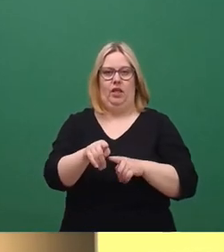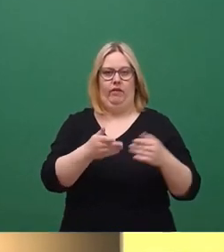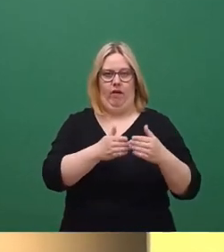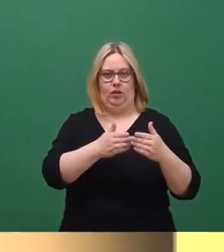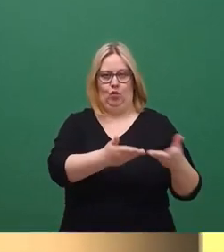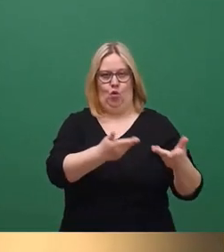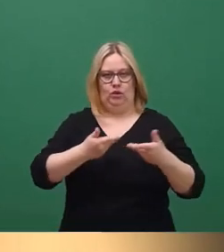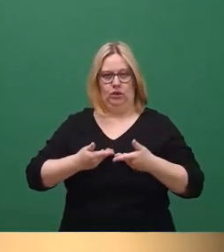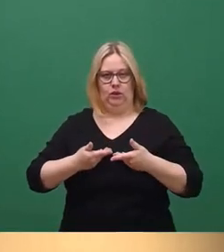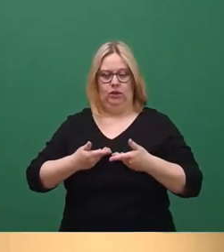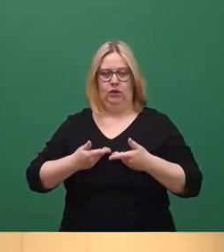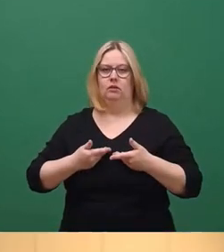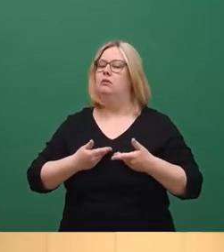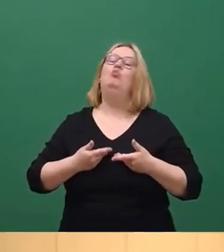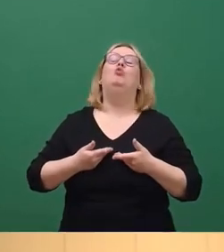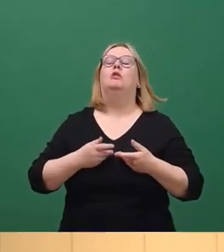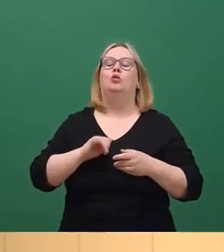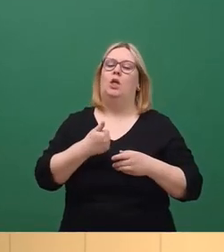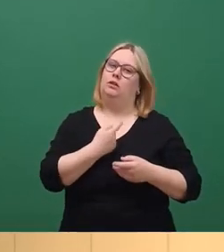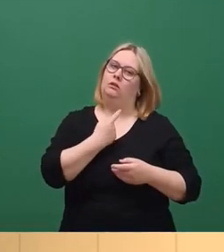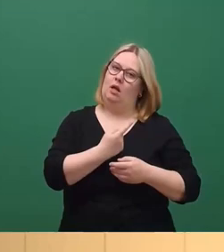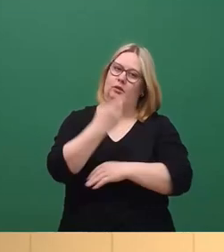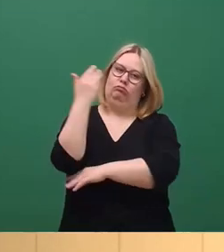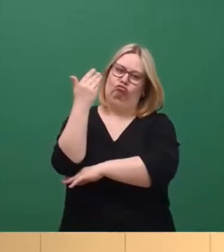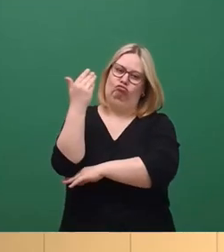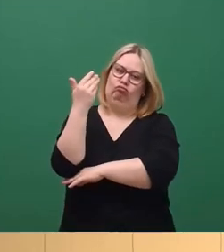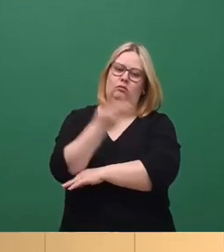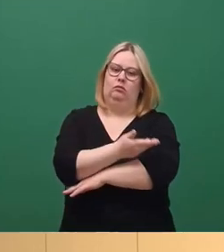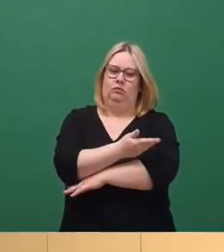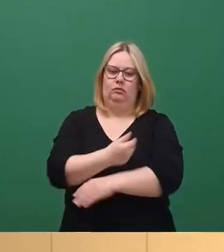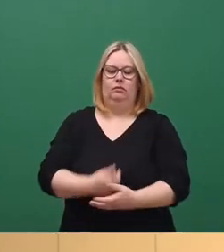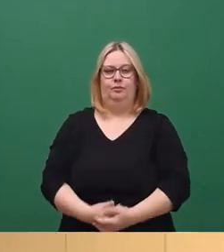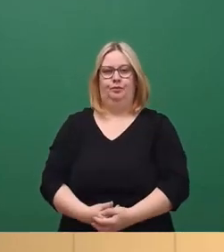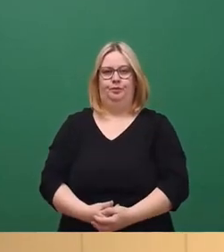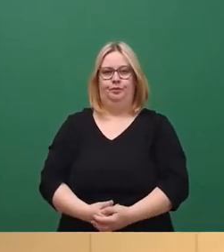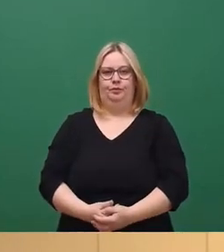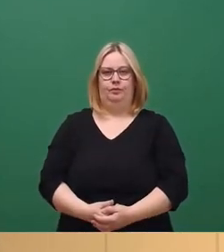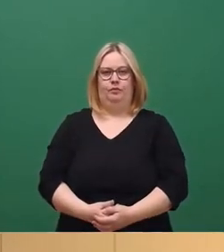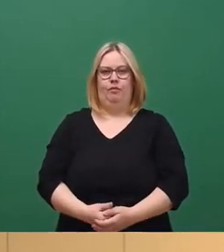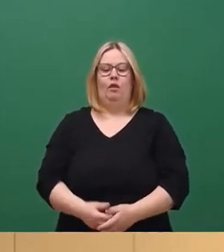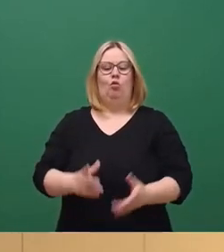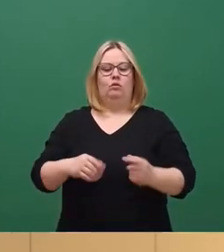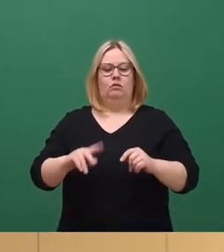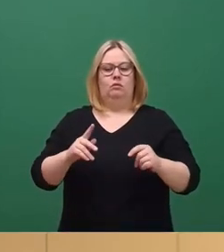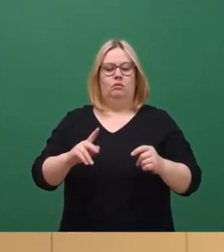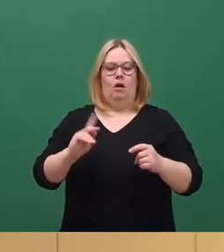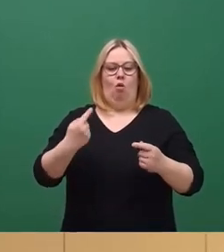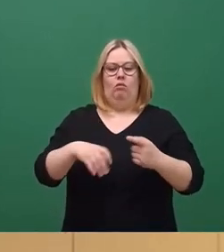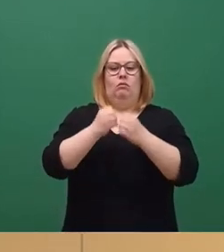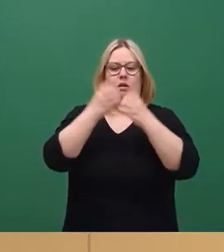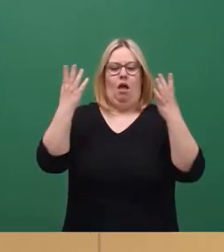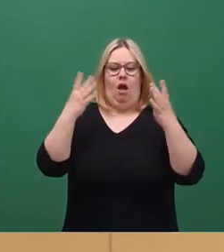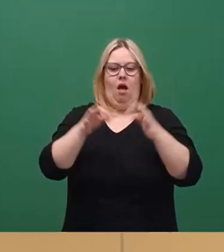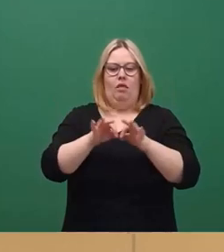die ich zunächst bitte zu starten. Und wie ich es bei der Tagesordnung